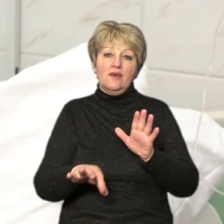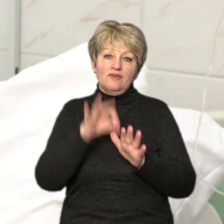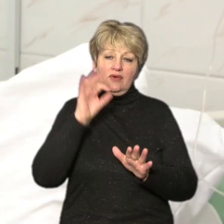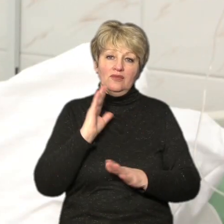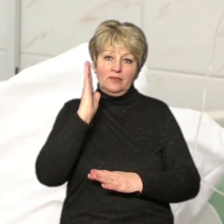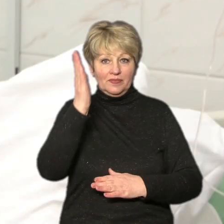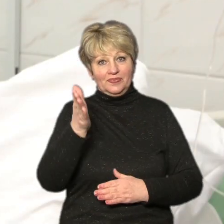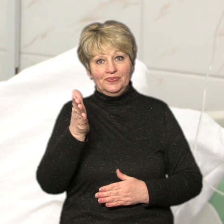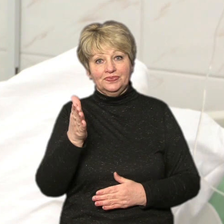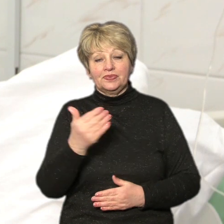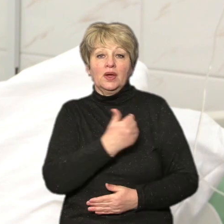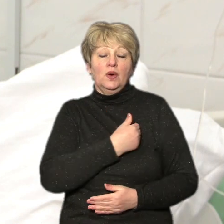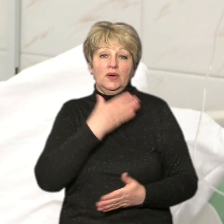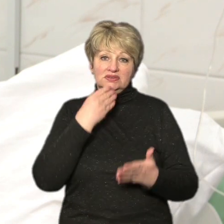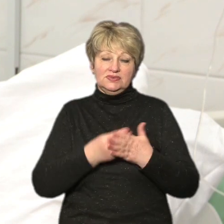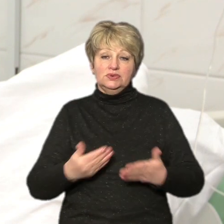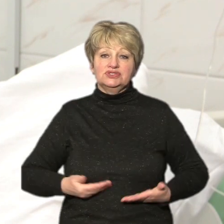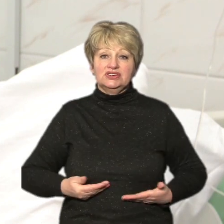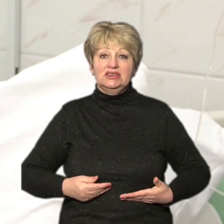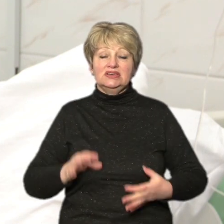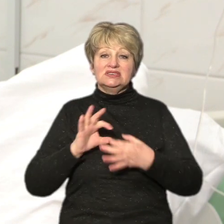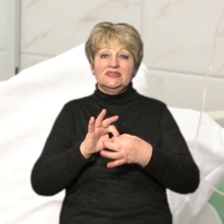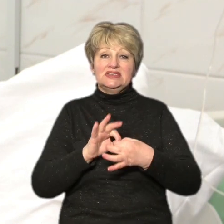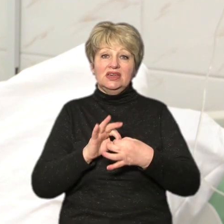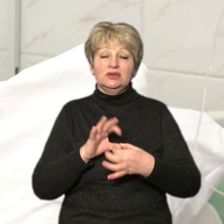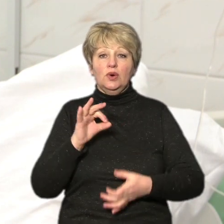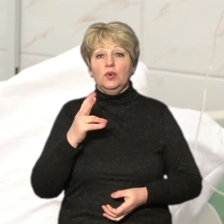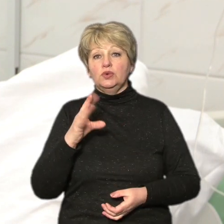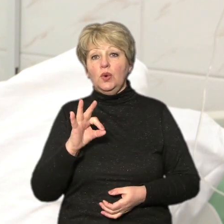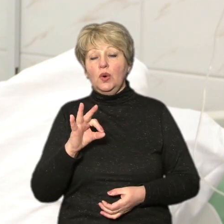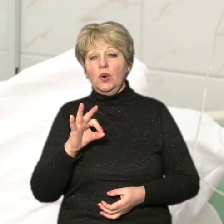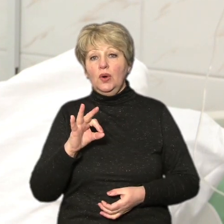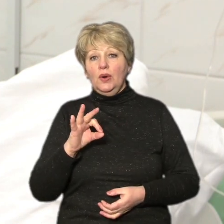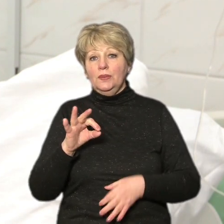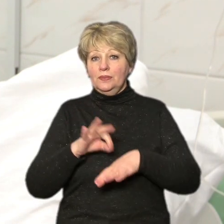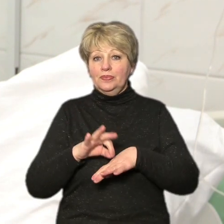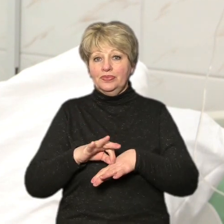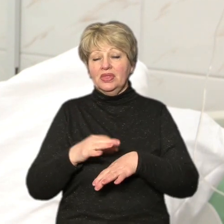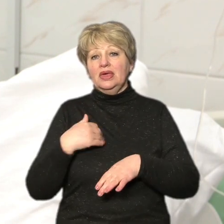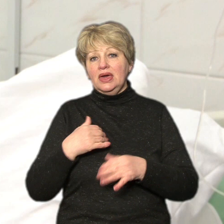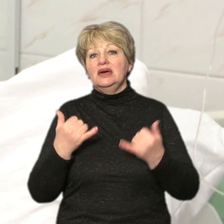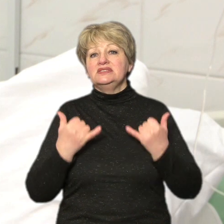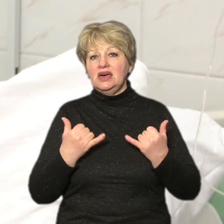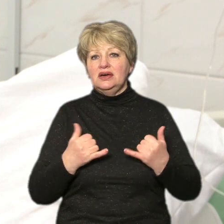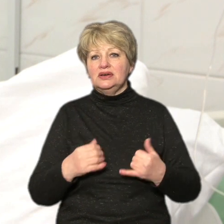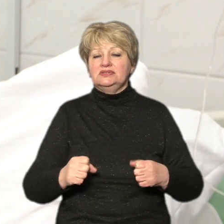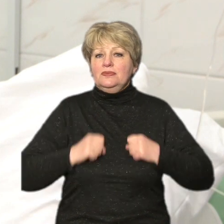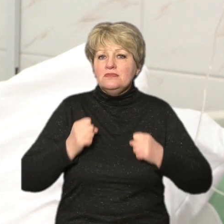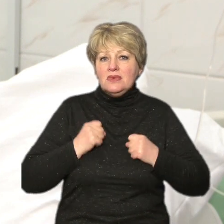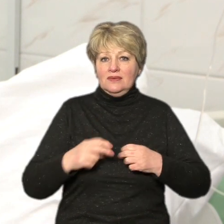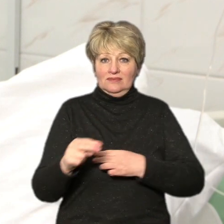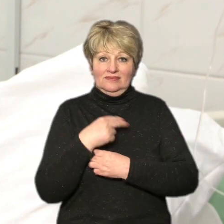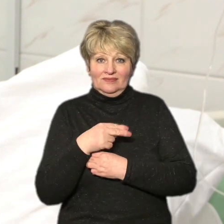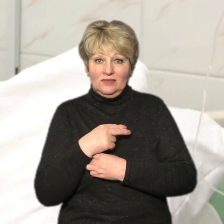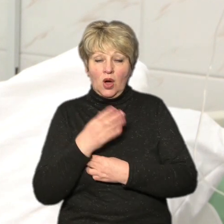зв'язати своє життя з онкологією. Тобто я зараз борюся з цією хворобою і коли